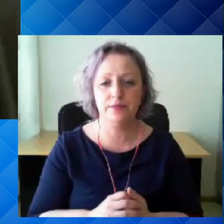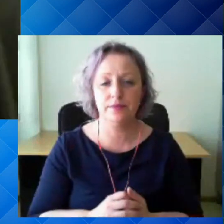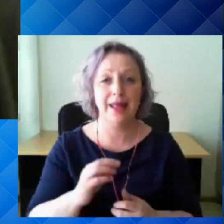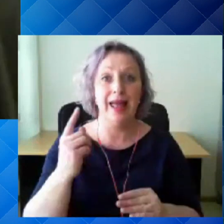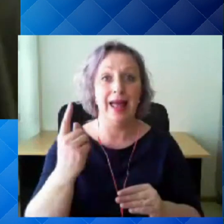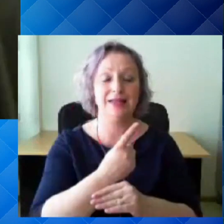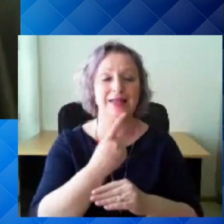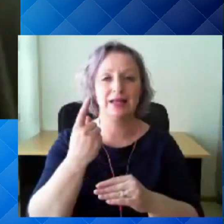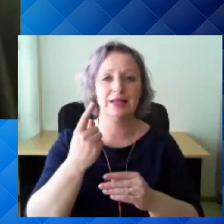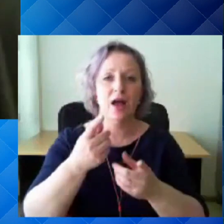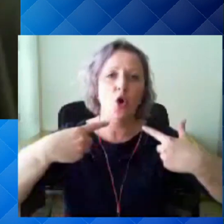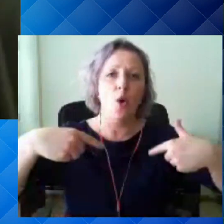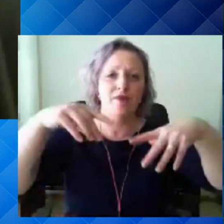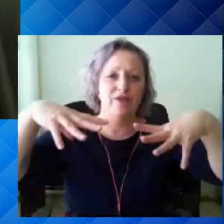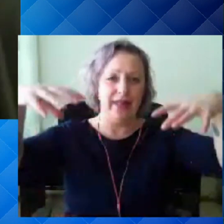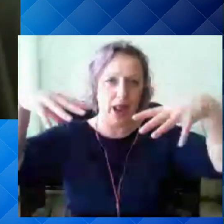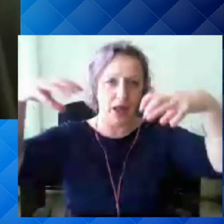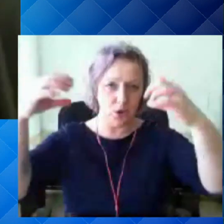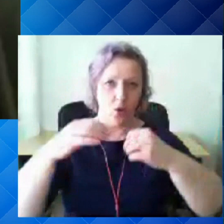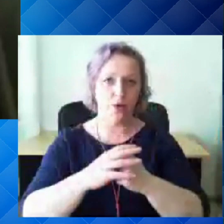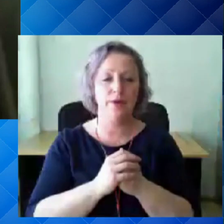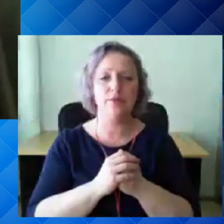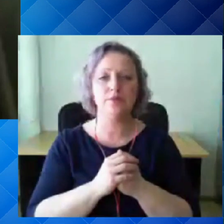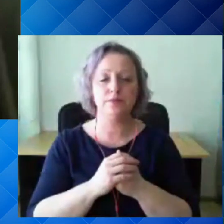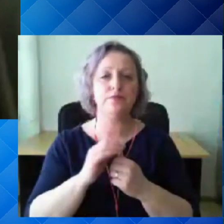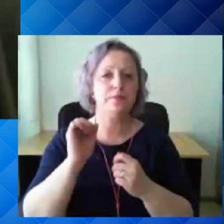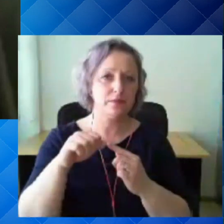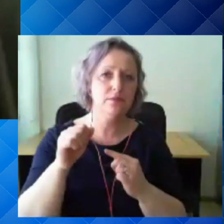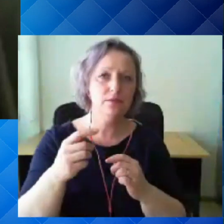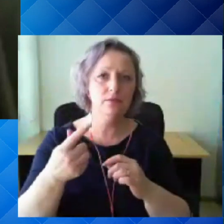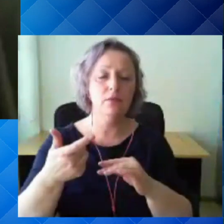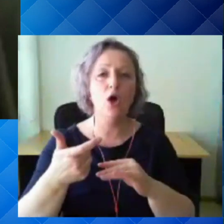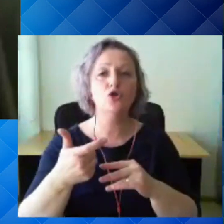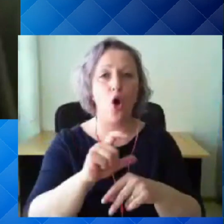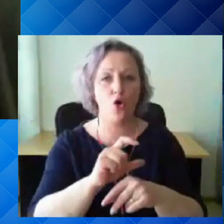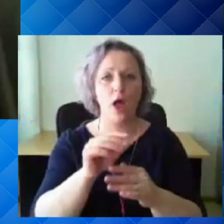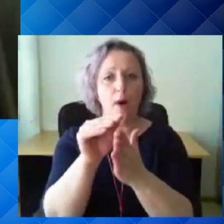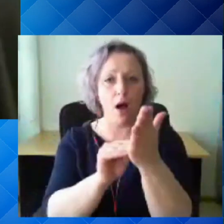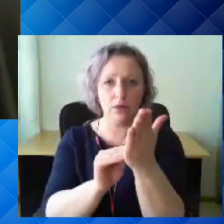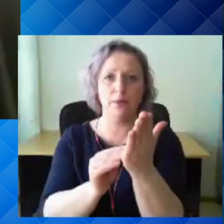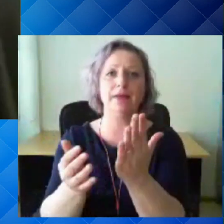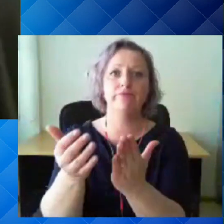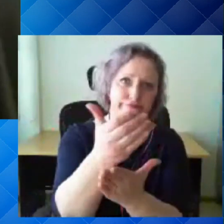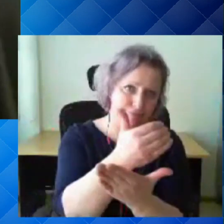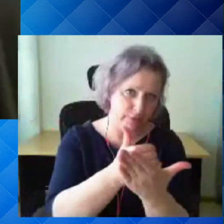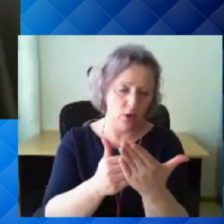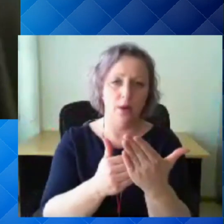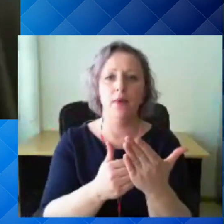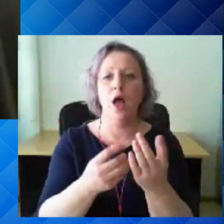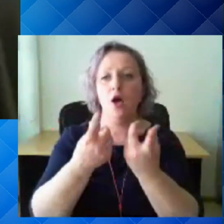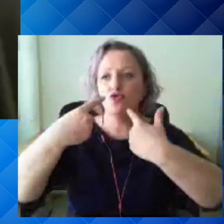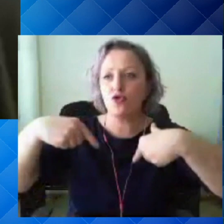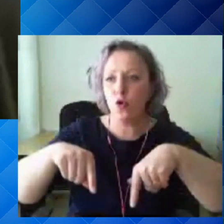Esiteks ventilatsiooni kohta nii palju, et jah, üha rohkem ja rohkem andmeid tuleb, et umsetes